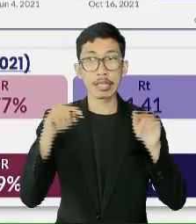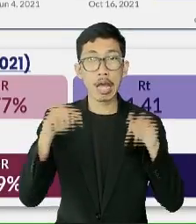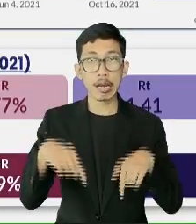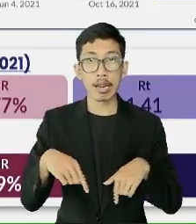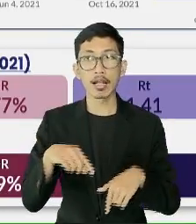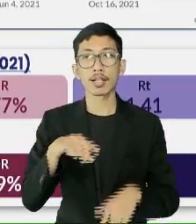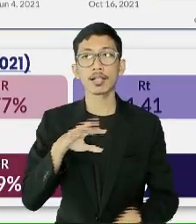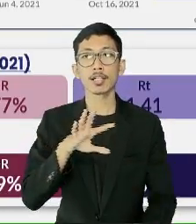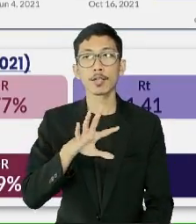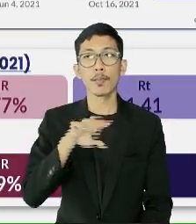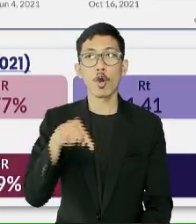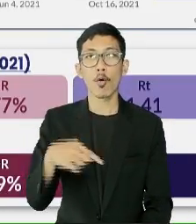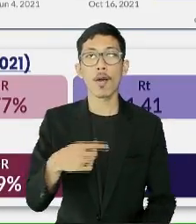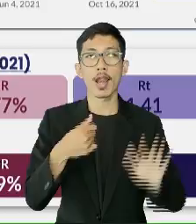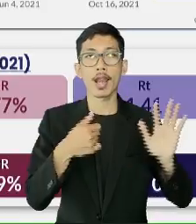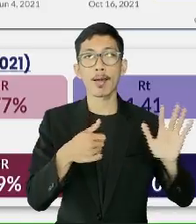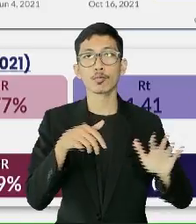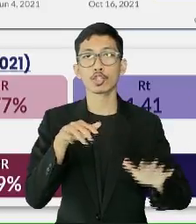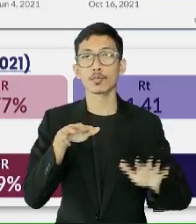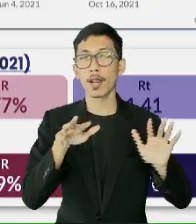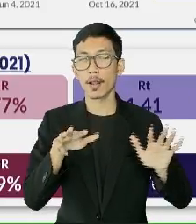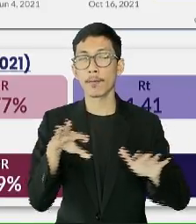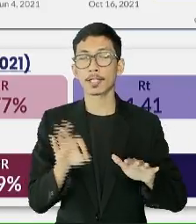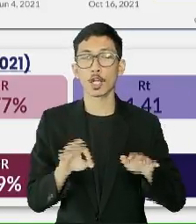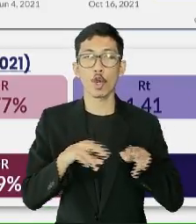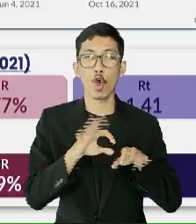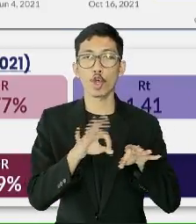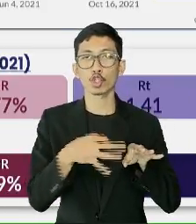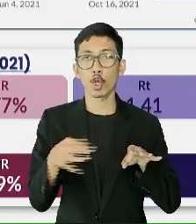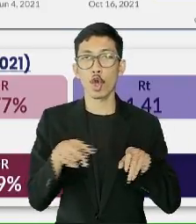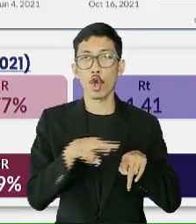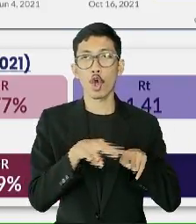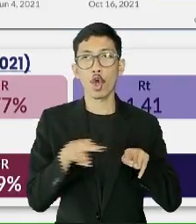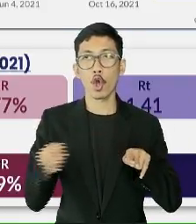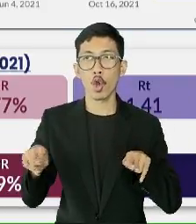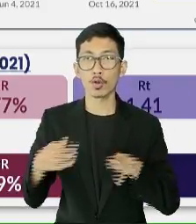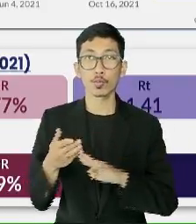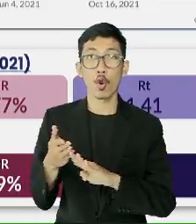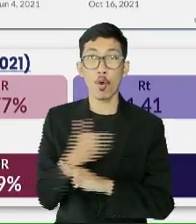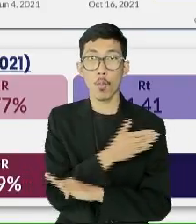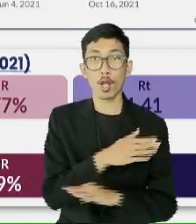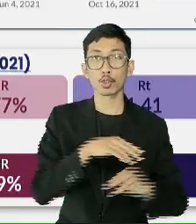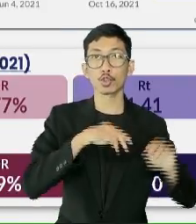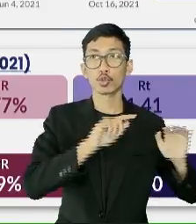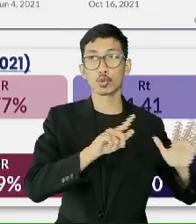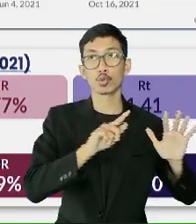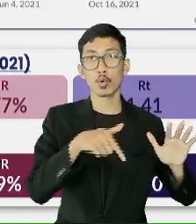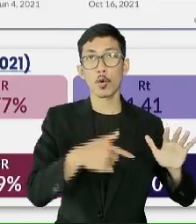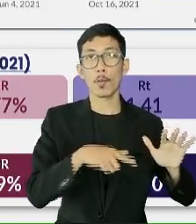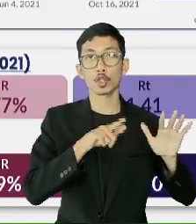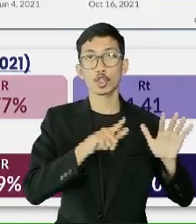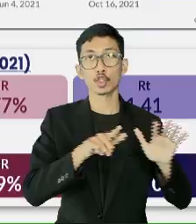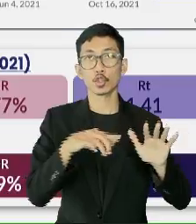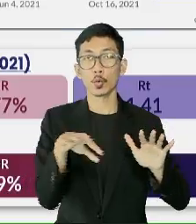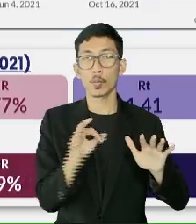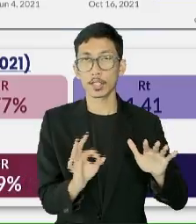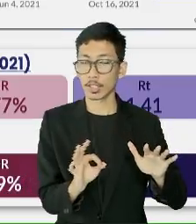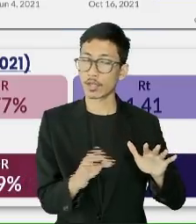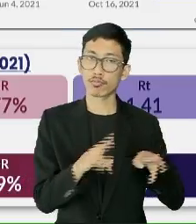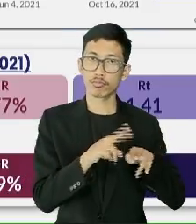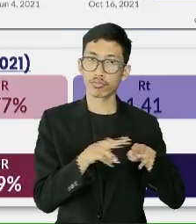,69 persen setelah sempat mencapai 77,77 persen pada puncak kedua.